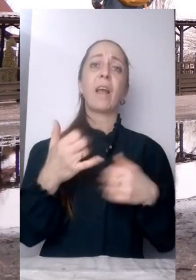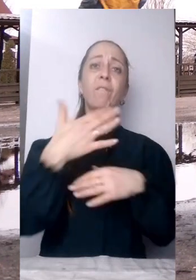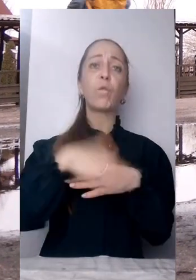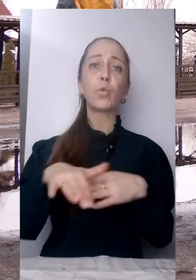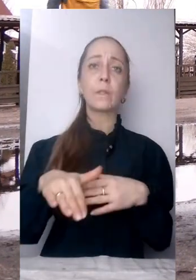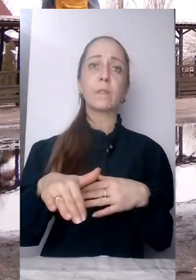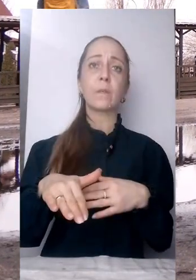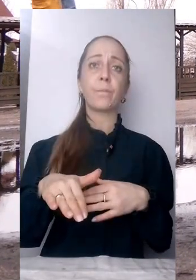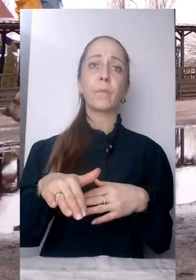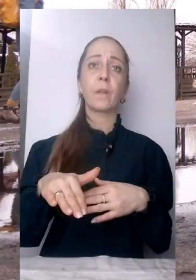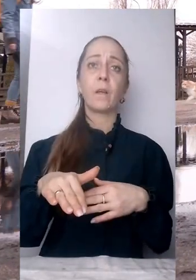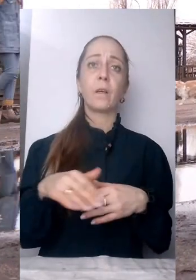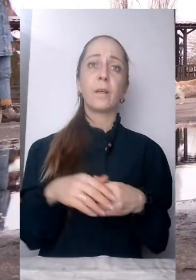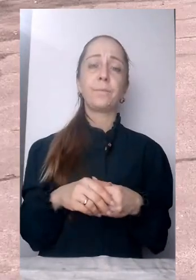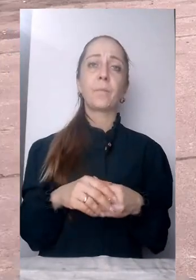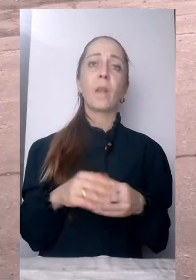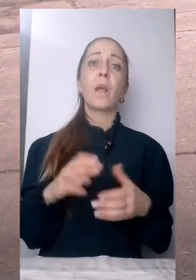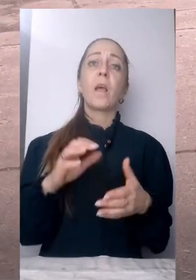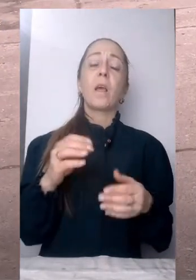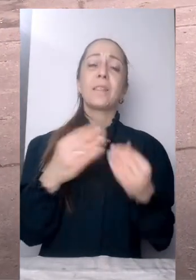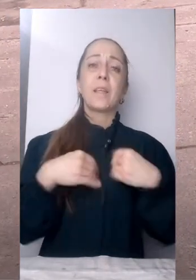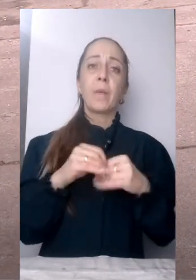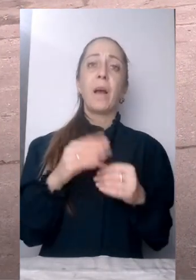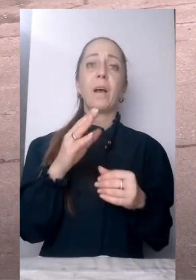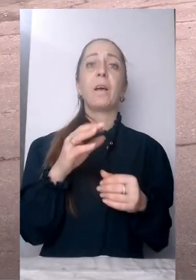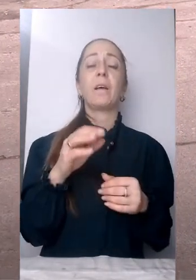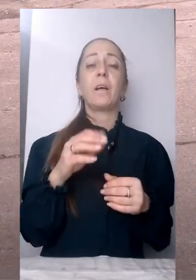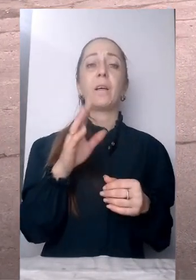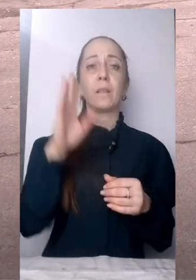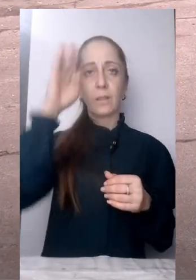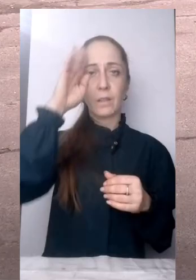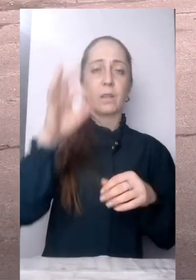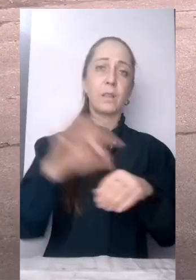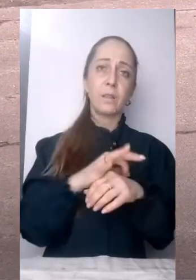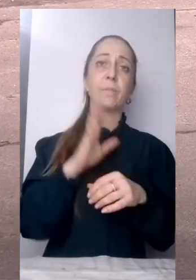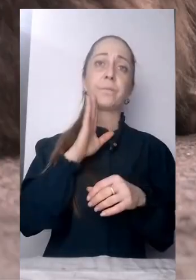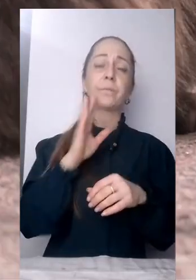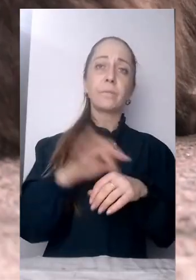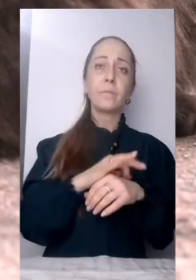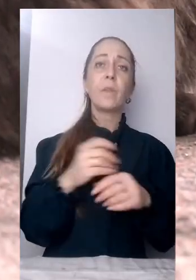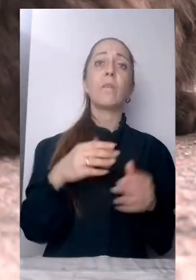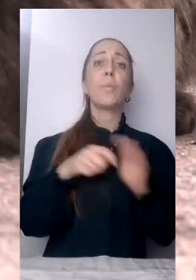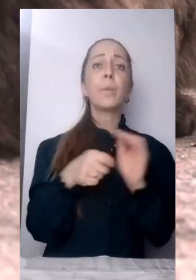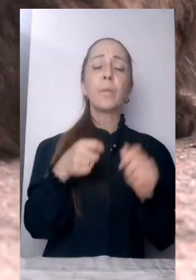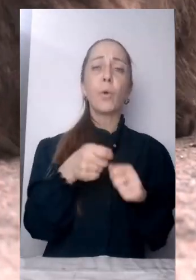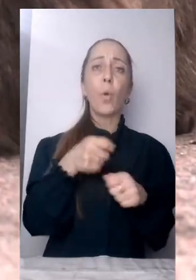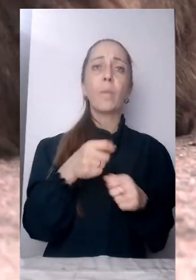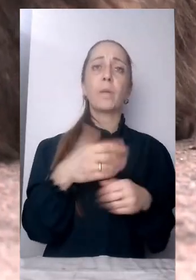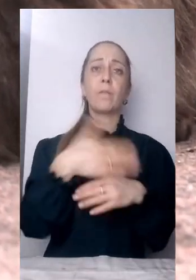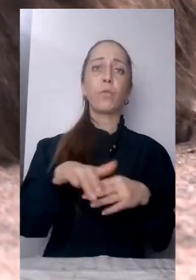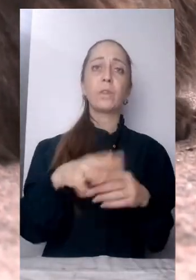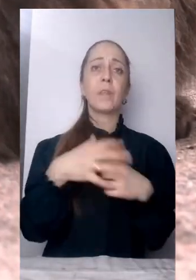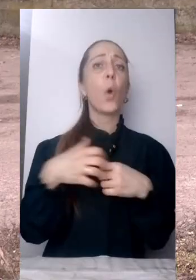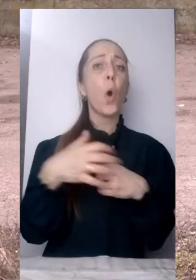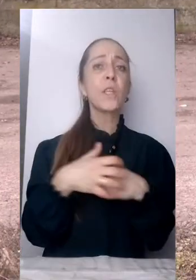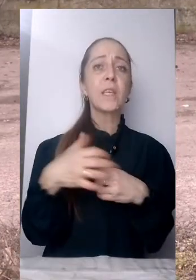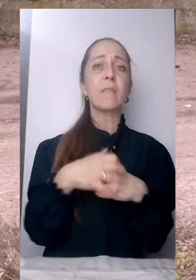Подружжя черкасці Валерія та Сергій щодня з початку повномасштабної війни підгодовують вуличних безпритульних котів. Дівчина ініціативу